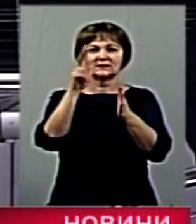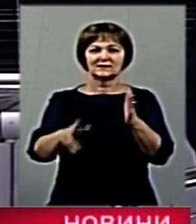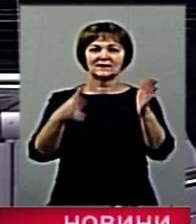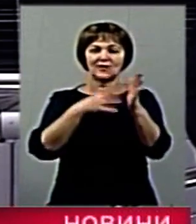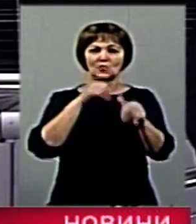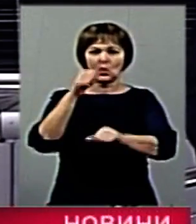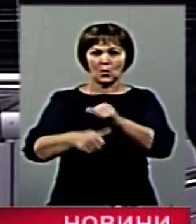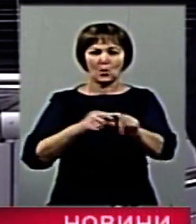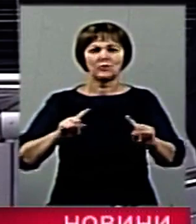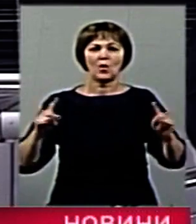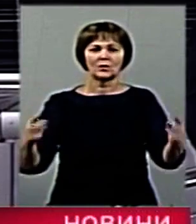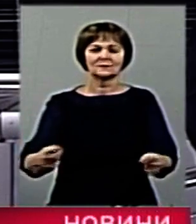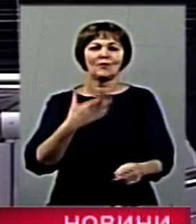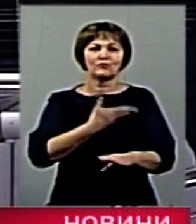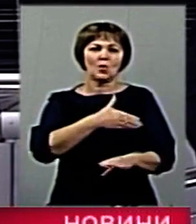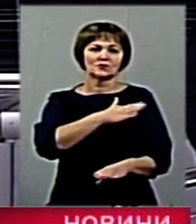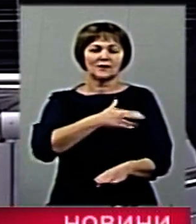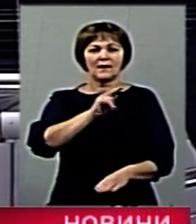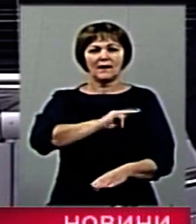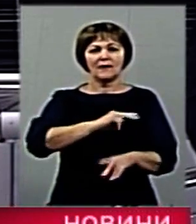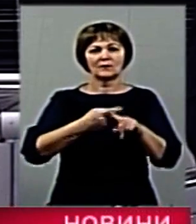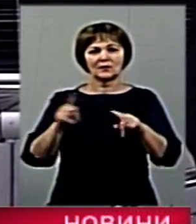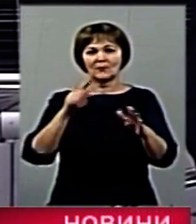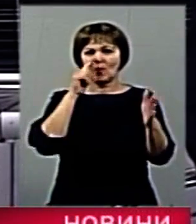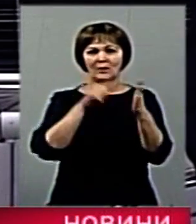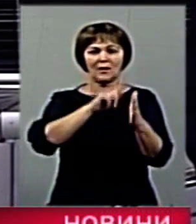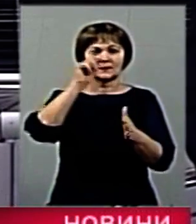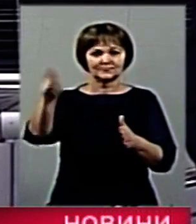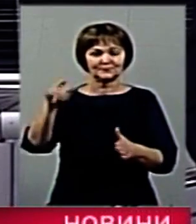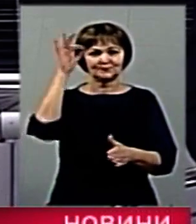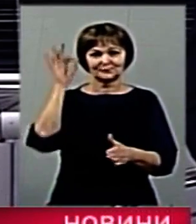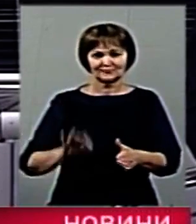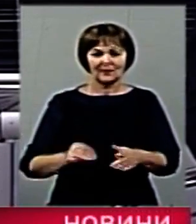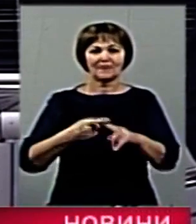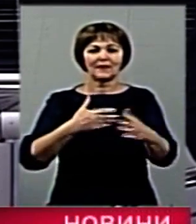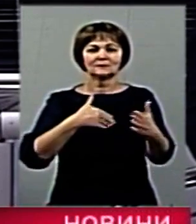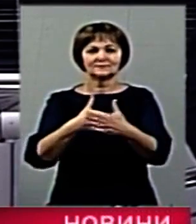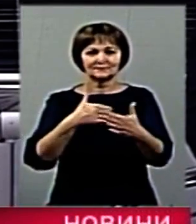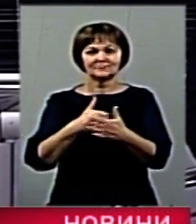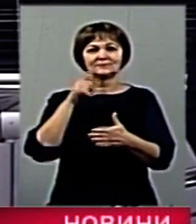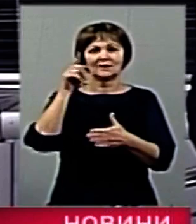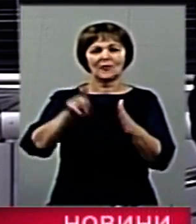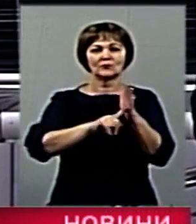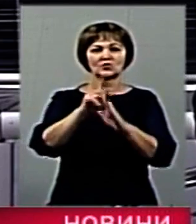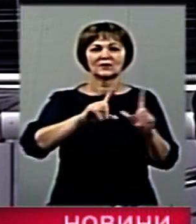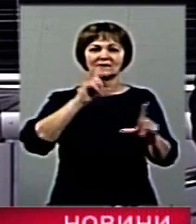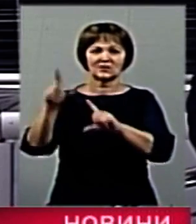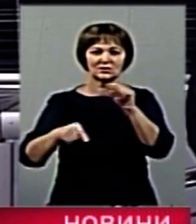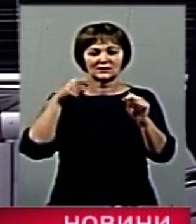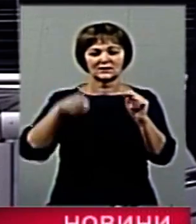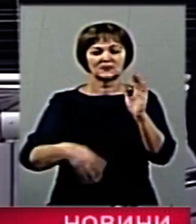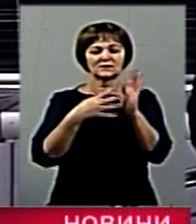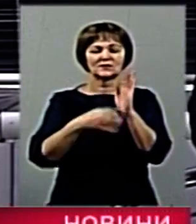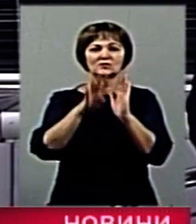полонені військовослужбовці польської армії, потрапили на роботи до Рейху. Добровольці і цивільні робітники з дистрикту Галичина почали виїжджати влітку